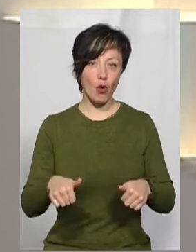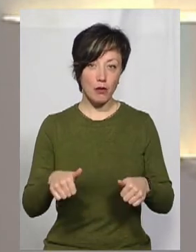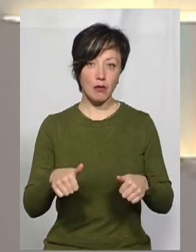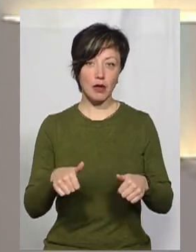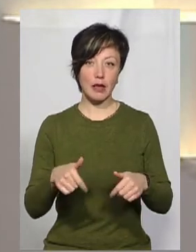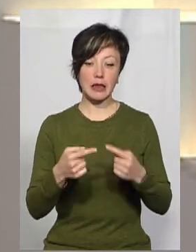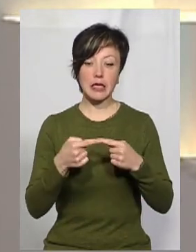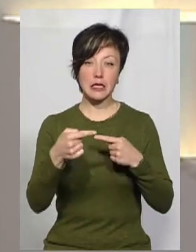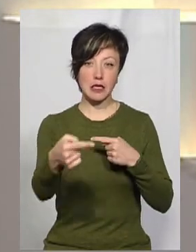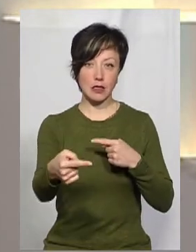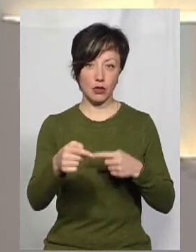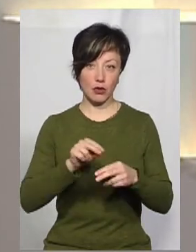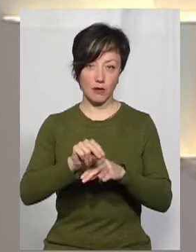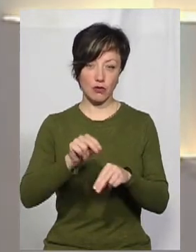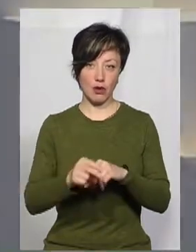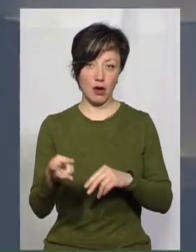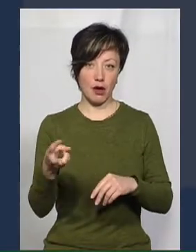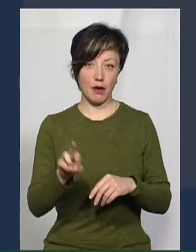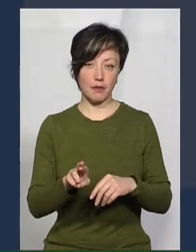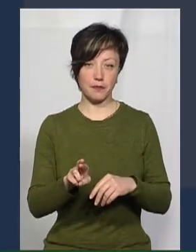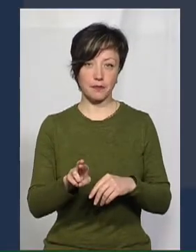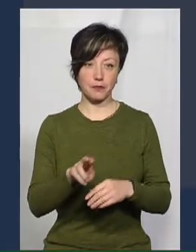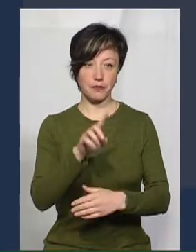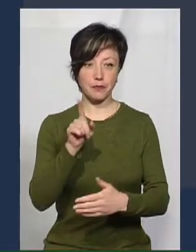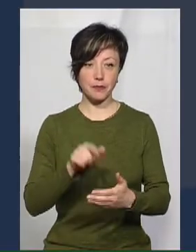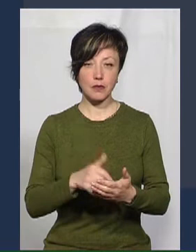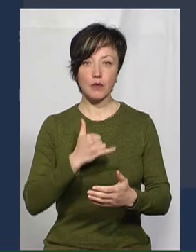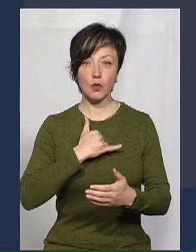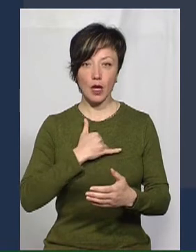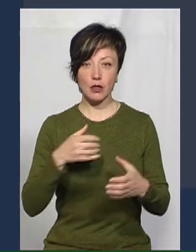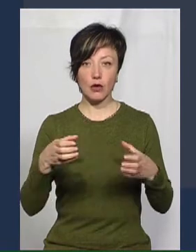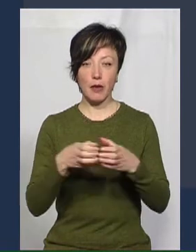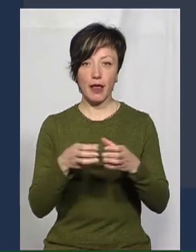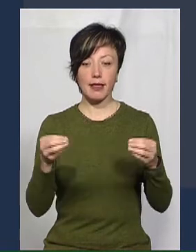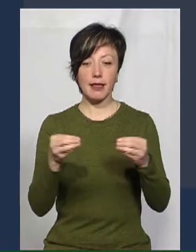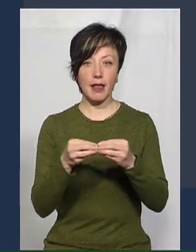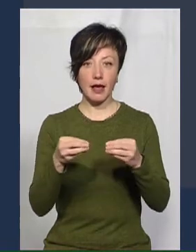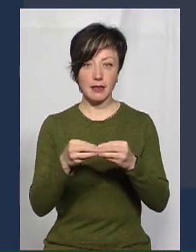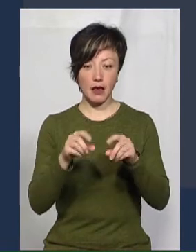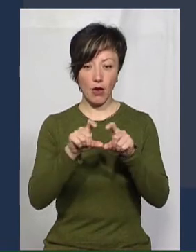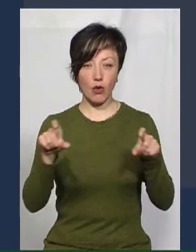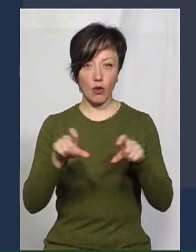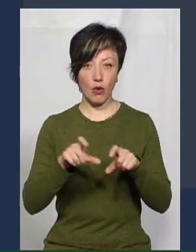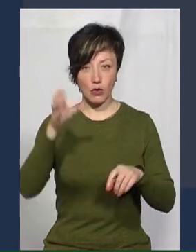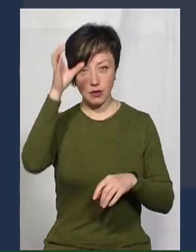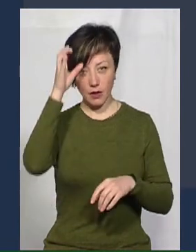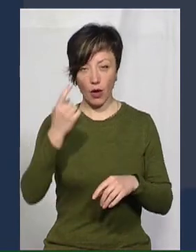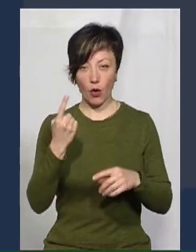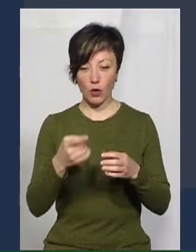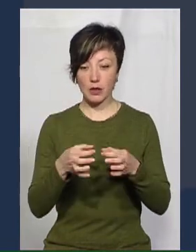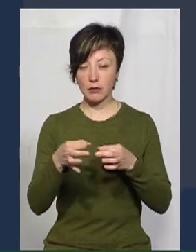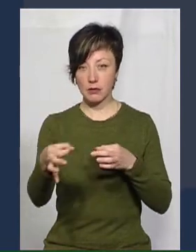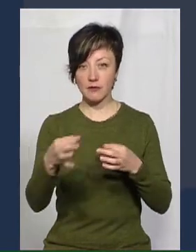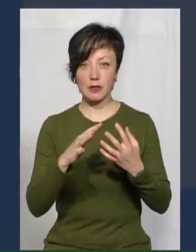і формати дистанційного навчання? В нашій громаді 10 закладів освіти, з яких один розташований в сільській